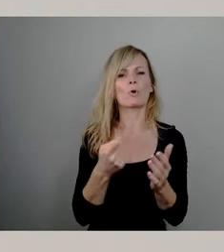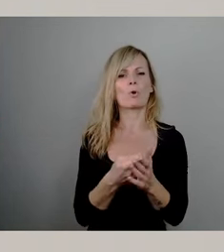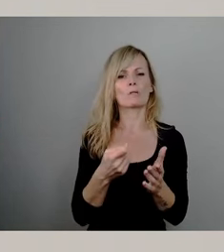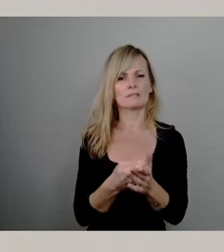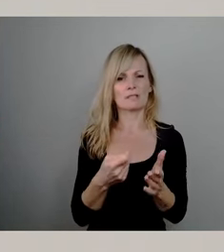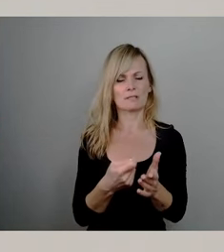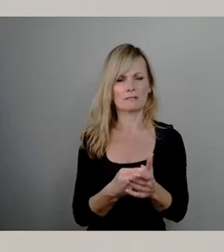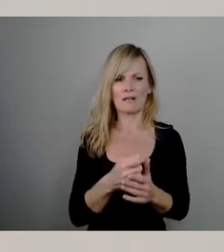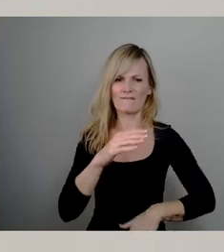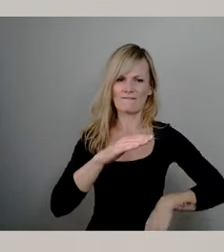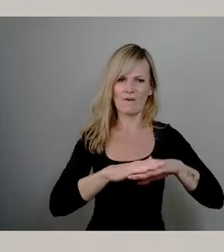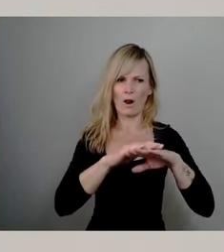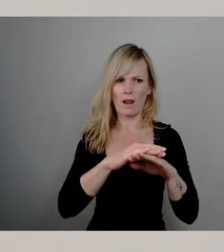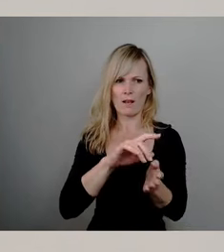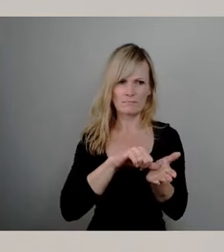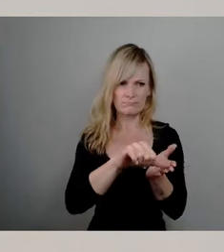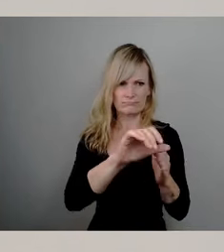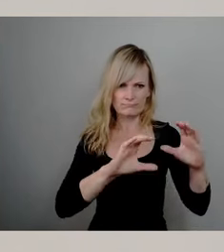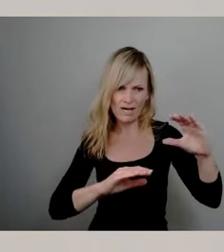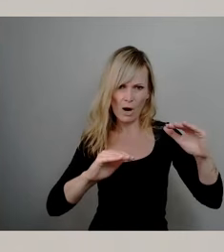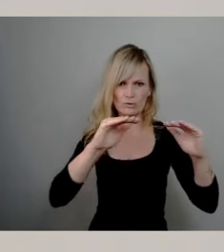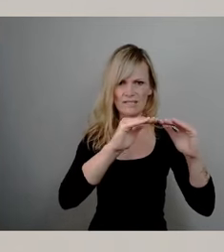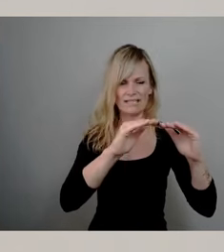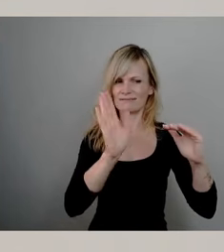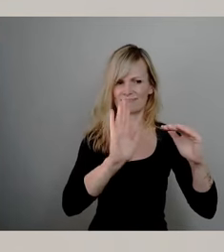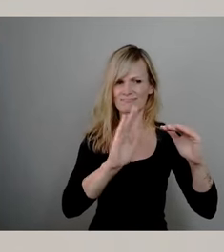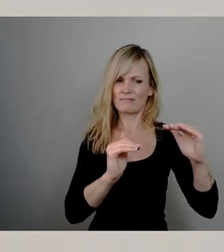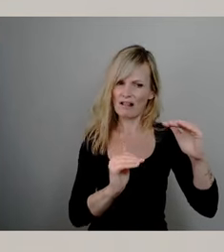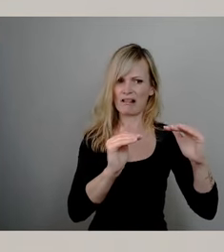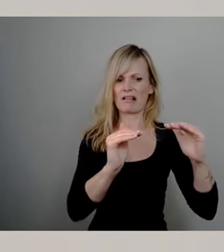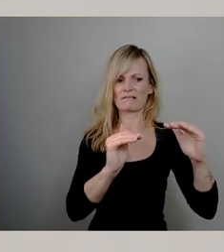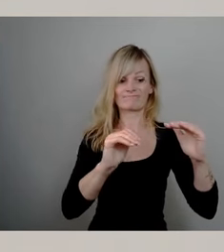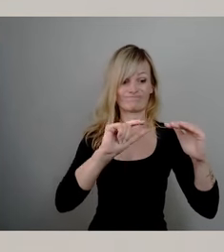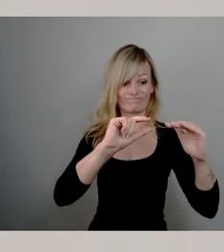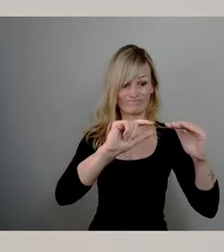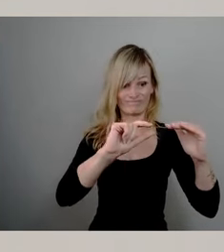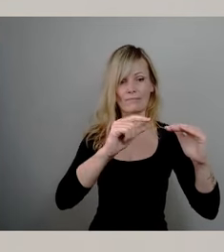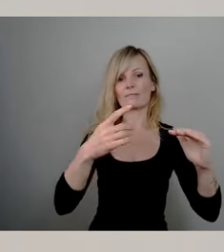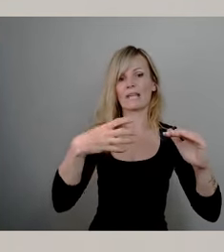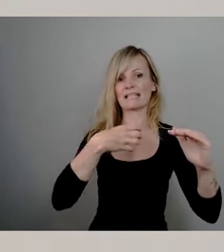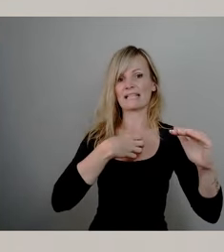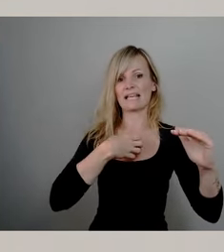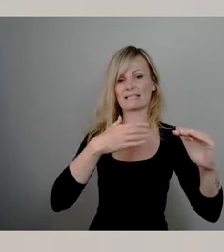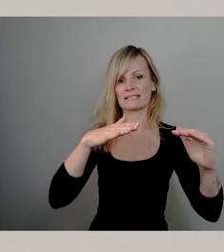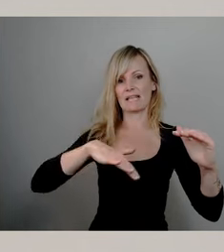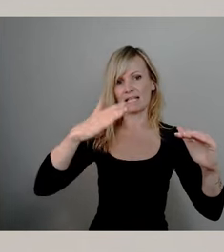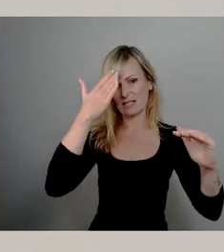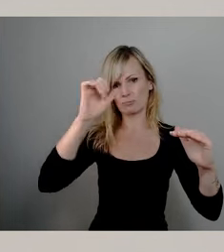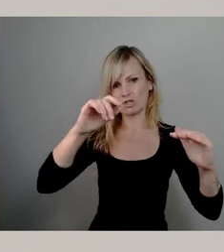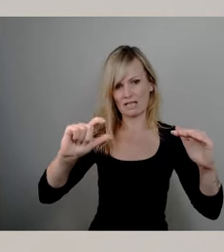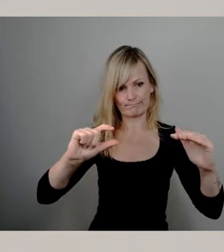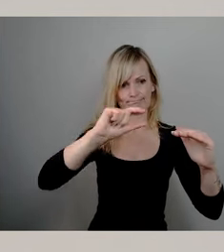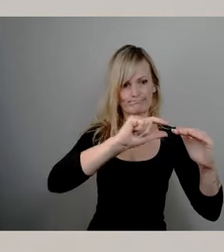und bedürfen zusätzlicher Ausgleichszahlung der Landeshauptstadt. Wie gesagt, einen Haushaltsbetrag von 19,1 Millionen.